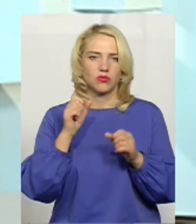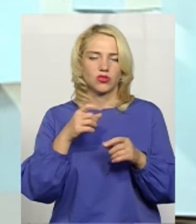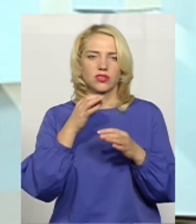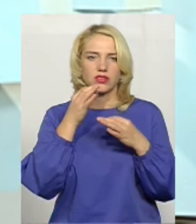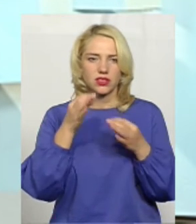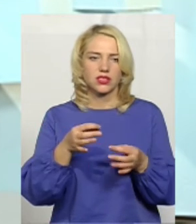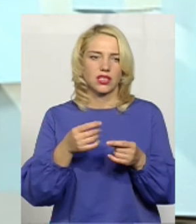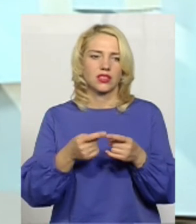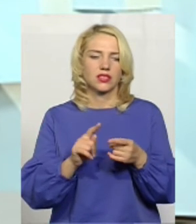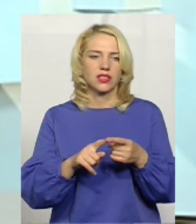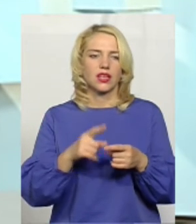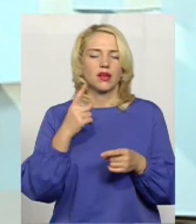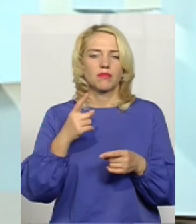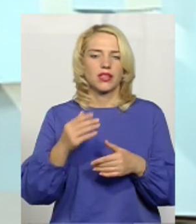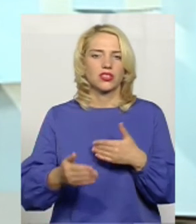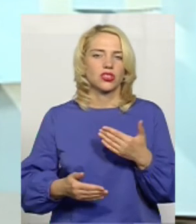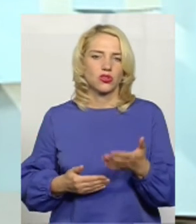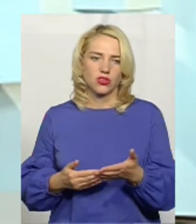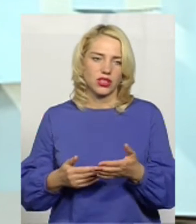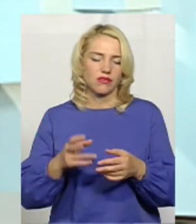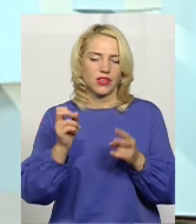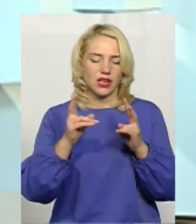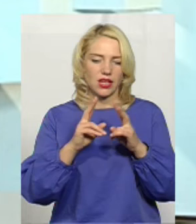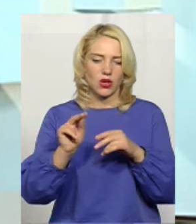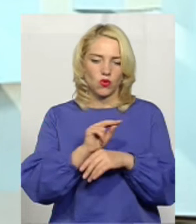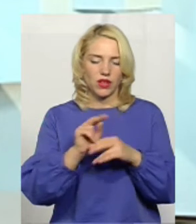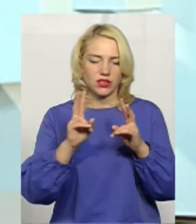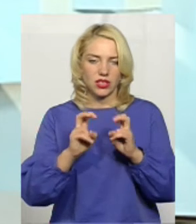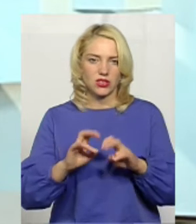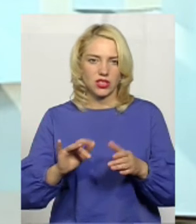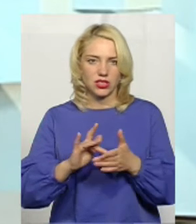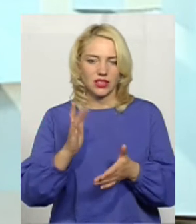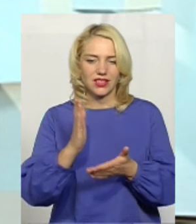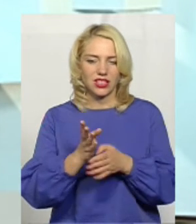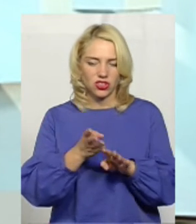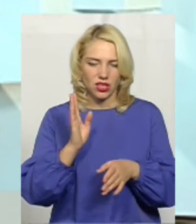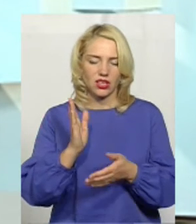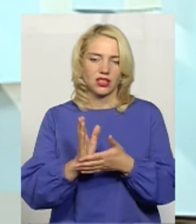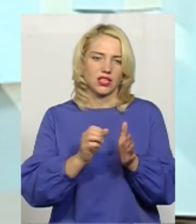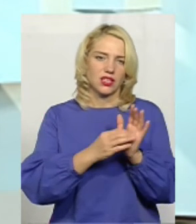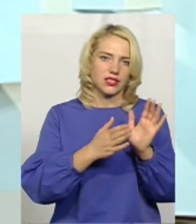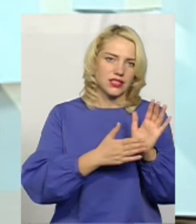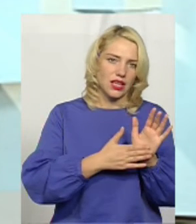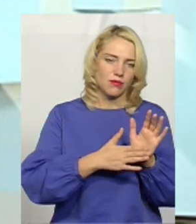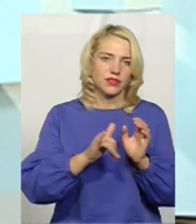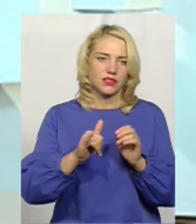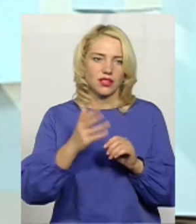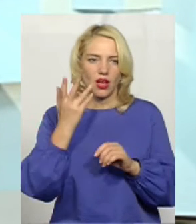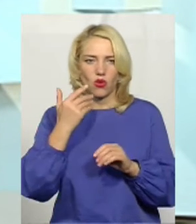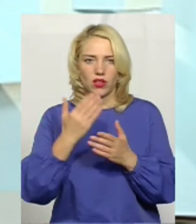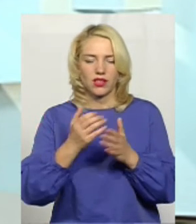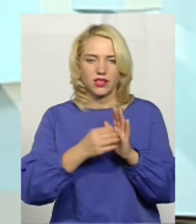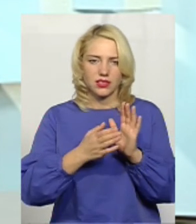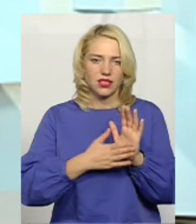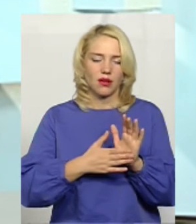це є так в першій поліклініці лікувально-діагностичного центру. Є черга, є запис, і куди є запис,